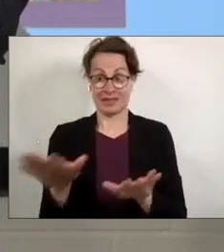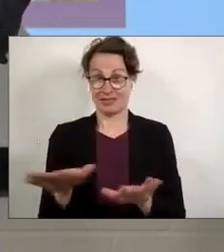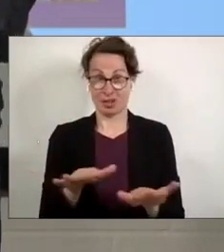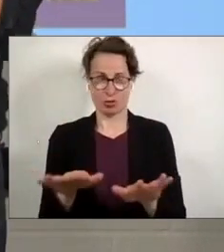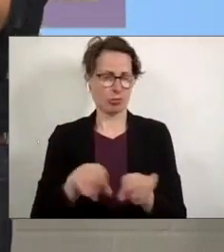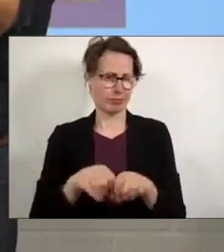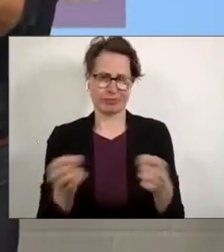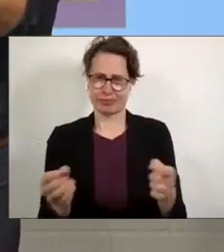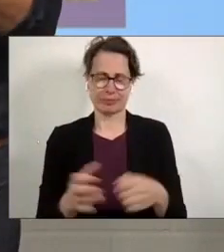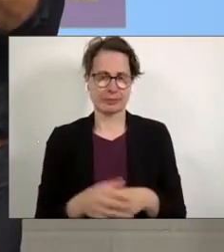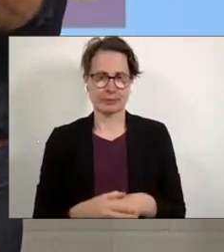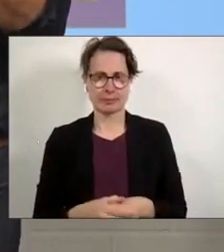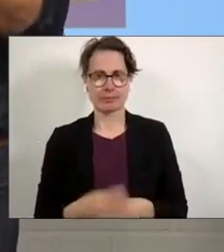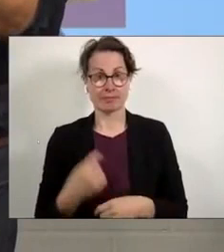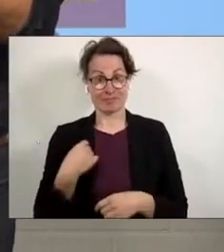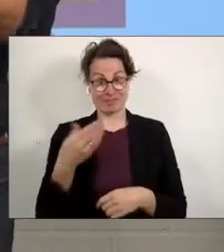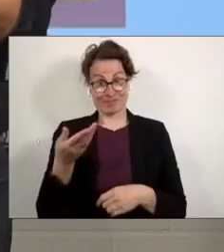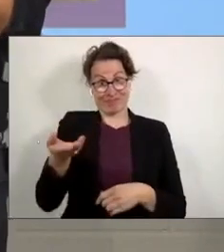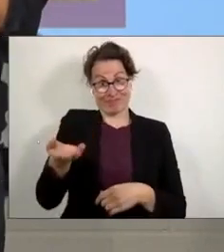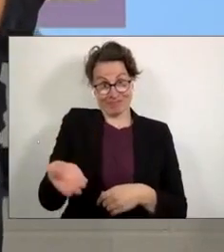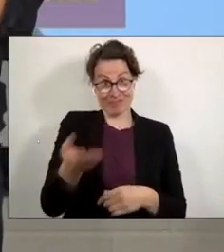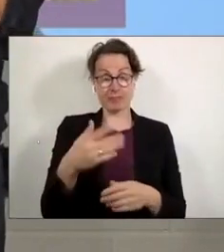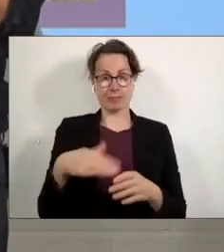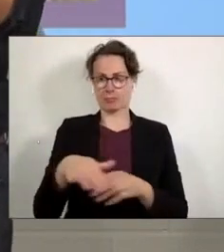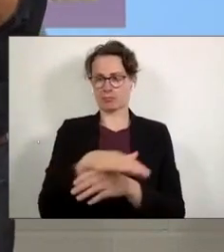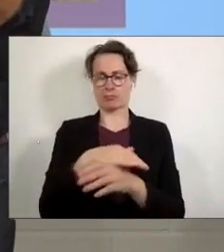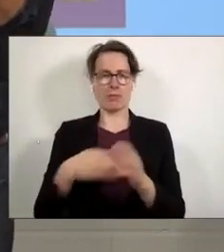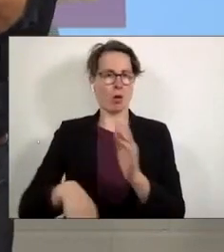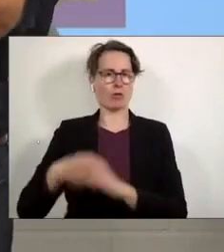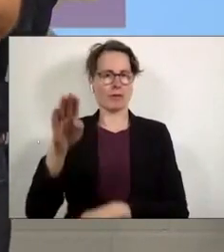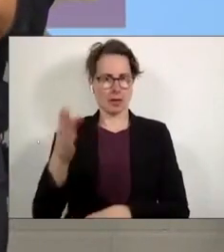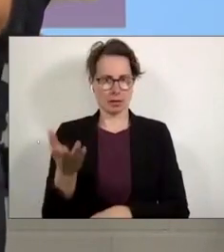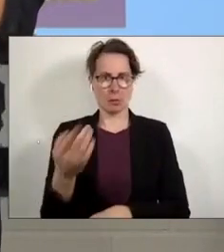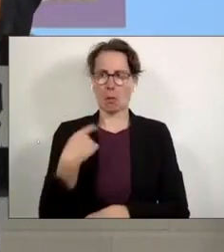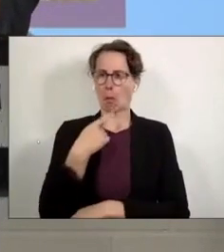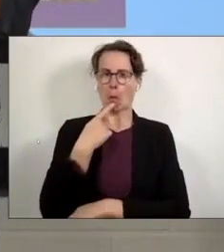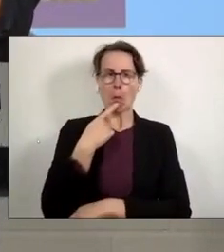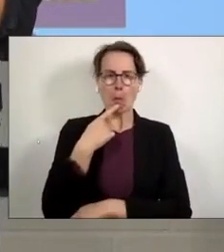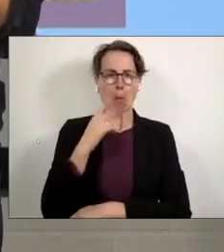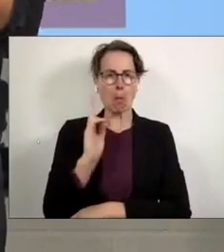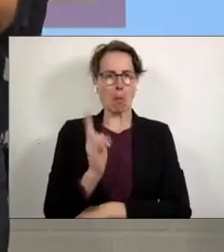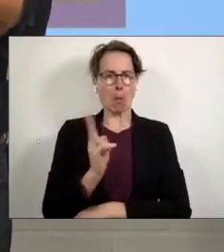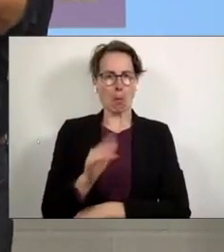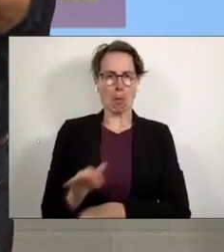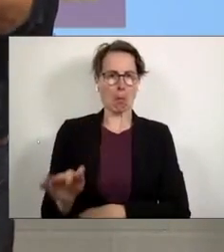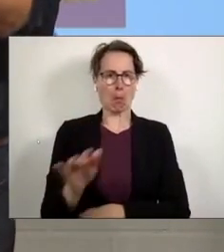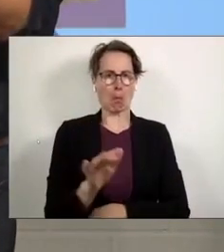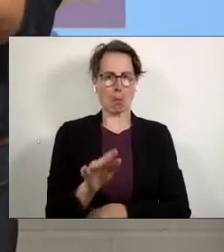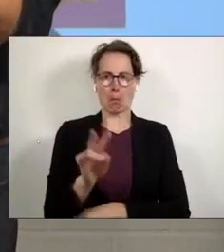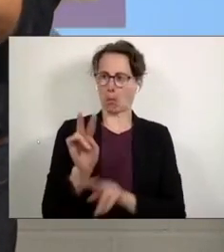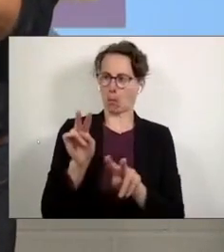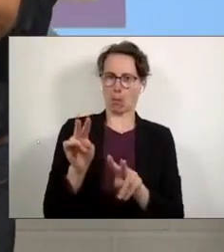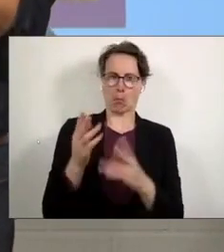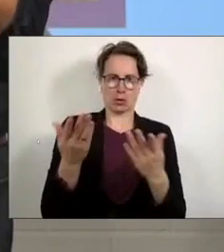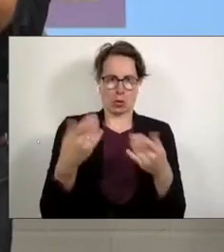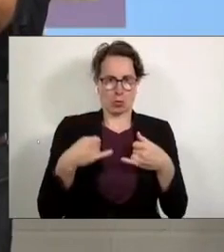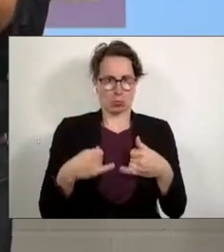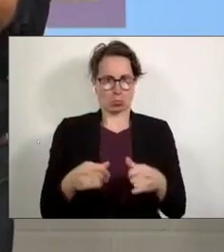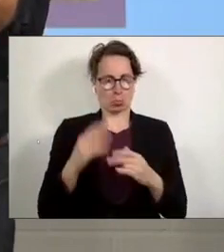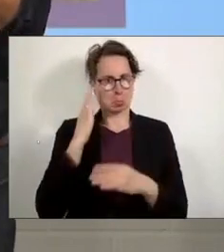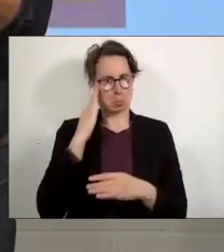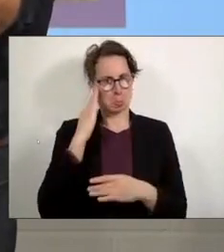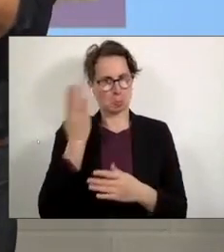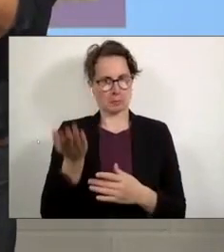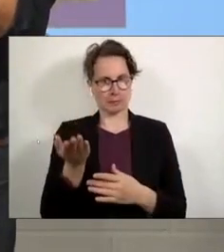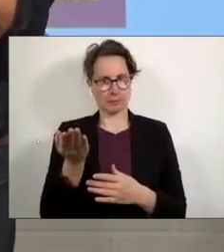kaputt. Ich bin ja in dieser kaputten Infrastruktur aufgewachsen und ich dachte, das wäre was Normales. Also weil man hier geboren ist. Ich erinnere